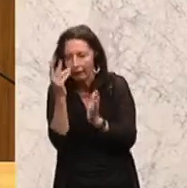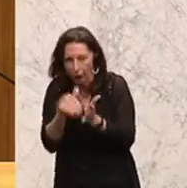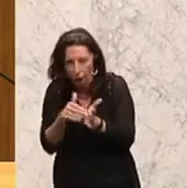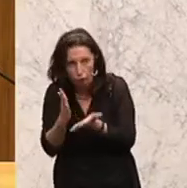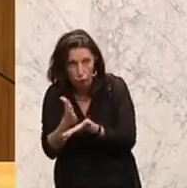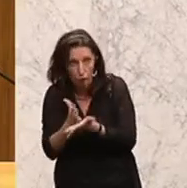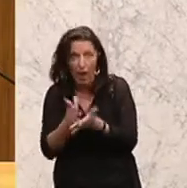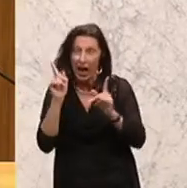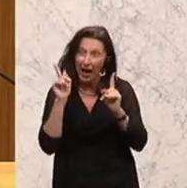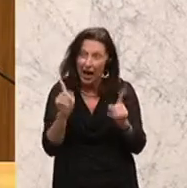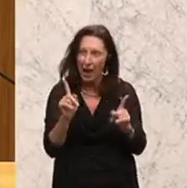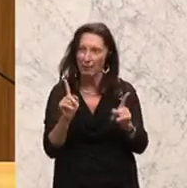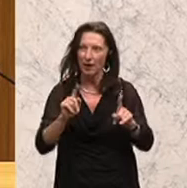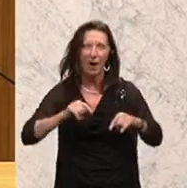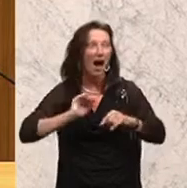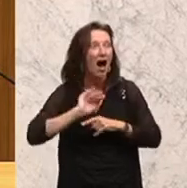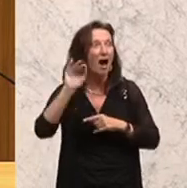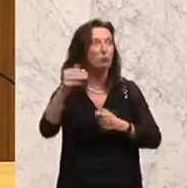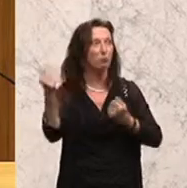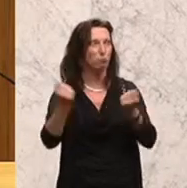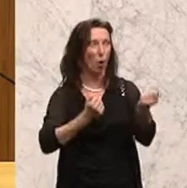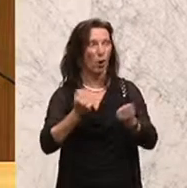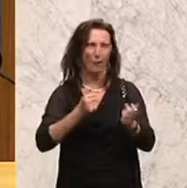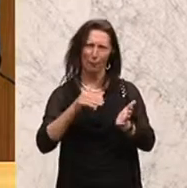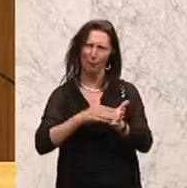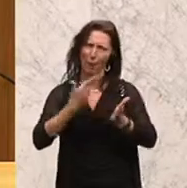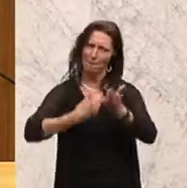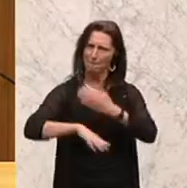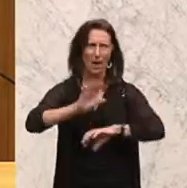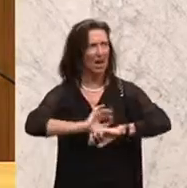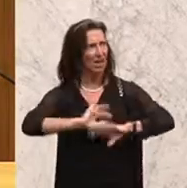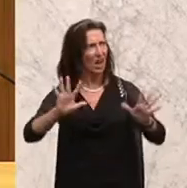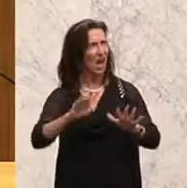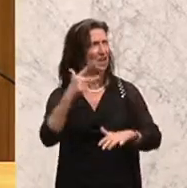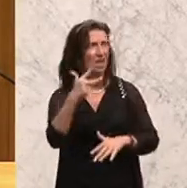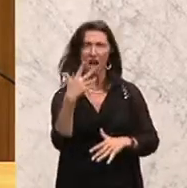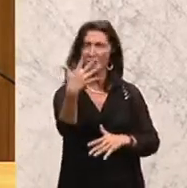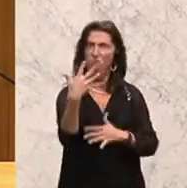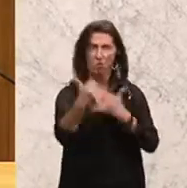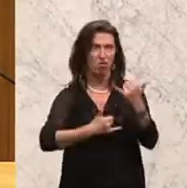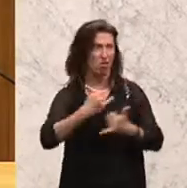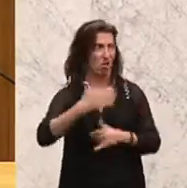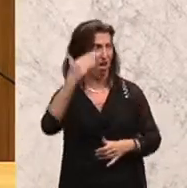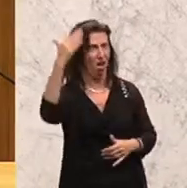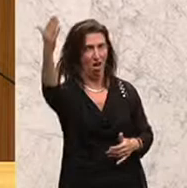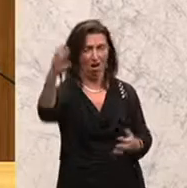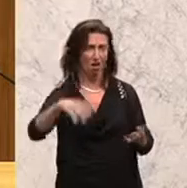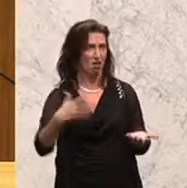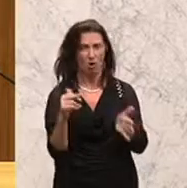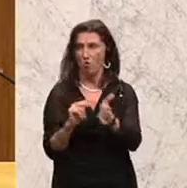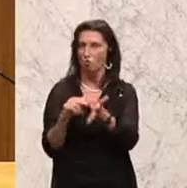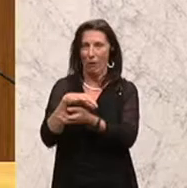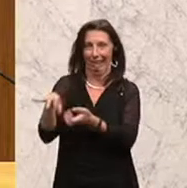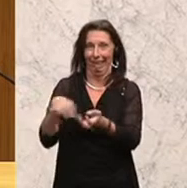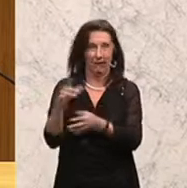in eine entschlossene Außenpolitik kommen, wenn wir auch in drei Jahren, in fünf Jahren noch dastehen müssen bei Krisenherden wie Syrien und sagen,